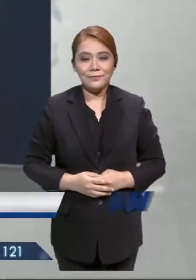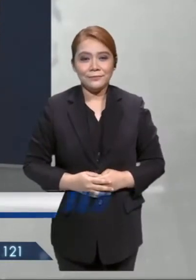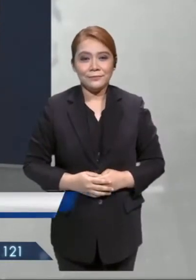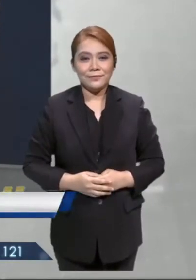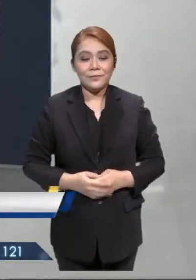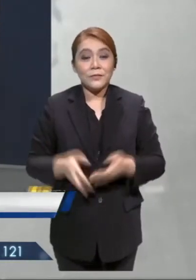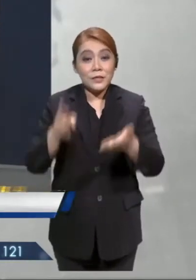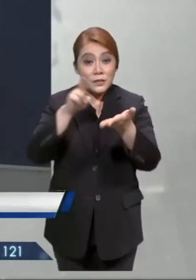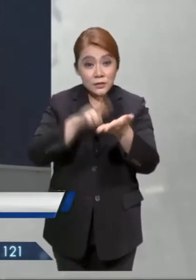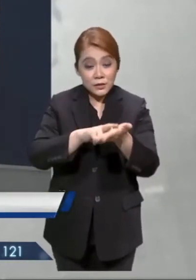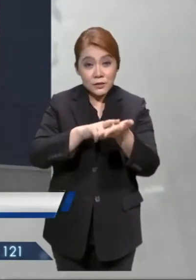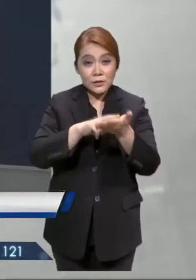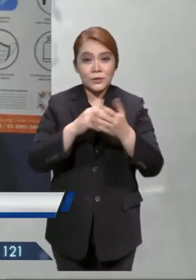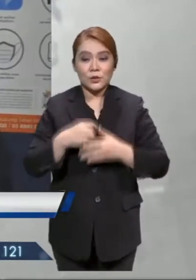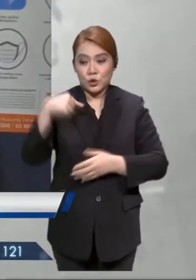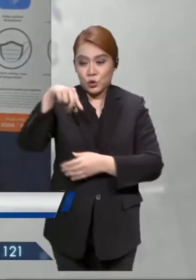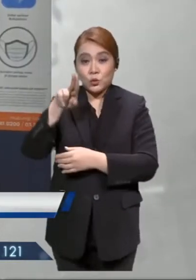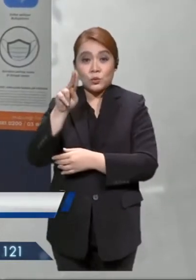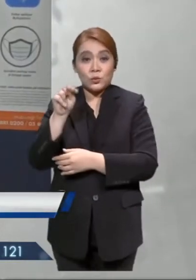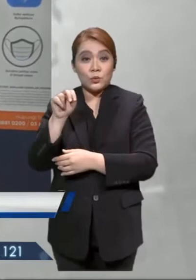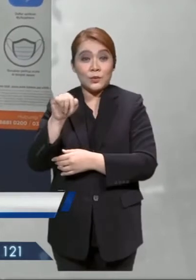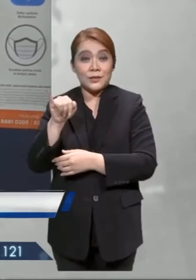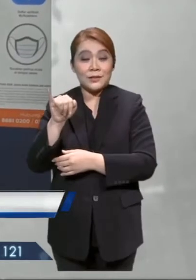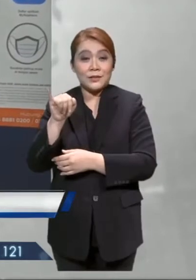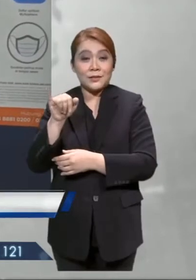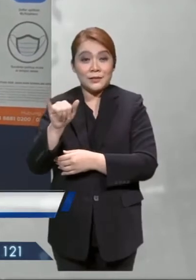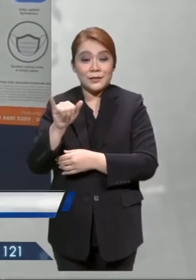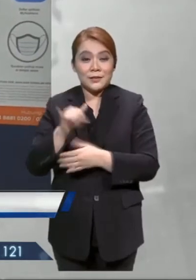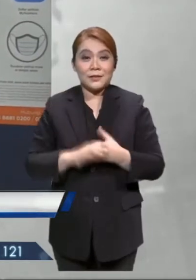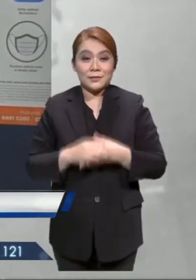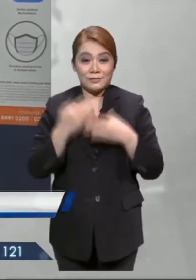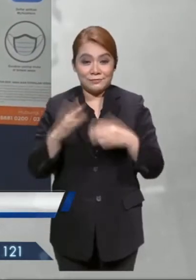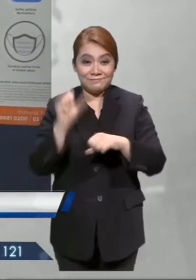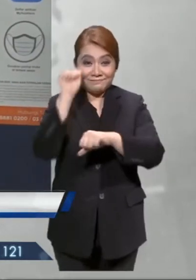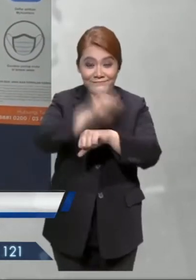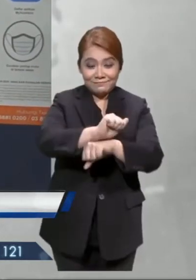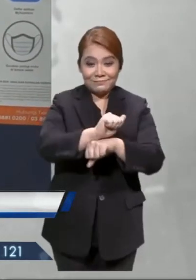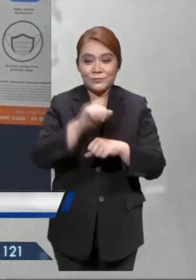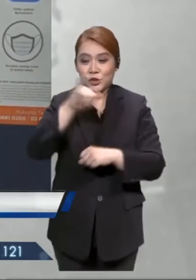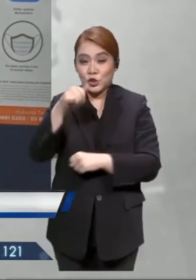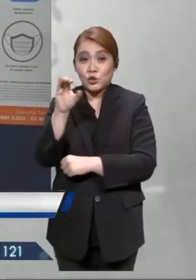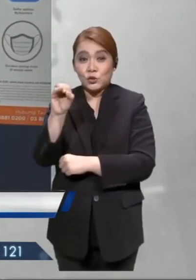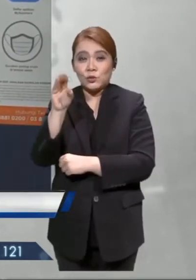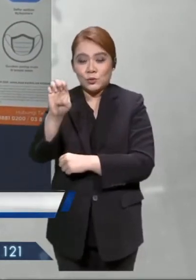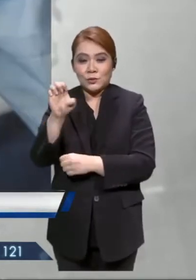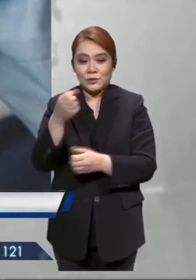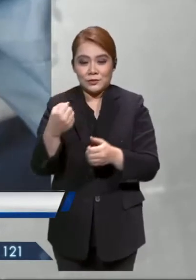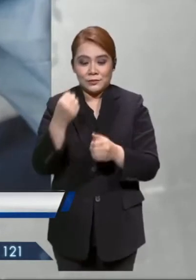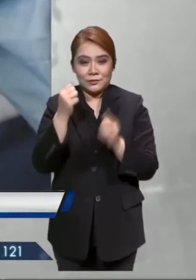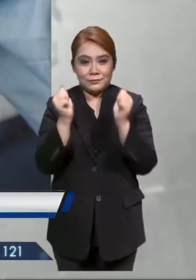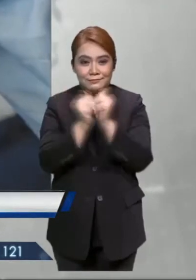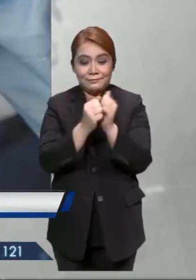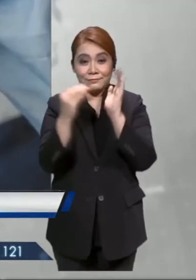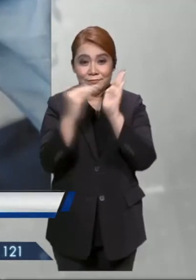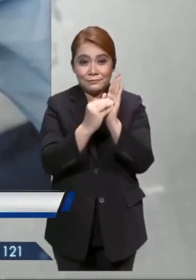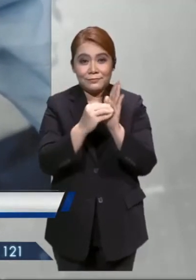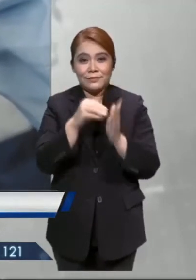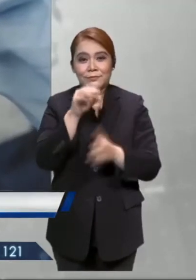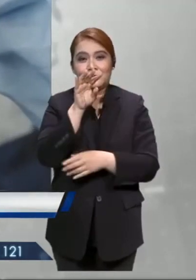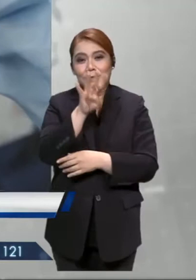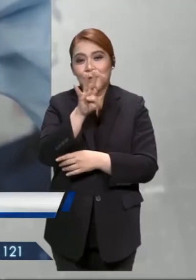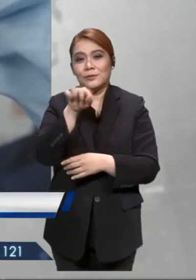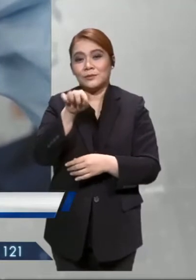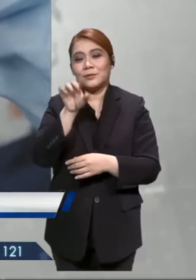Rekod di Tuai Queeni itu sekaligus memadam rekod milik atlet Johor Kony Chokan Ni dengan catatan 47.91